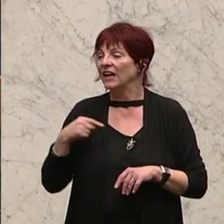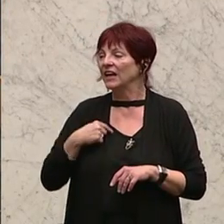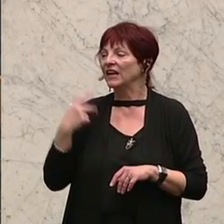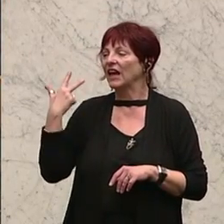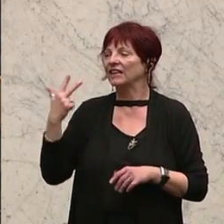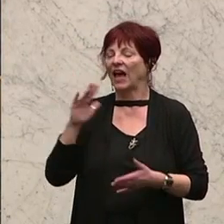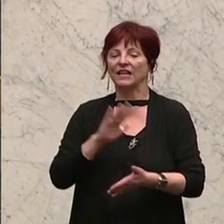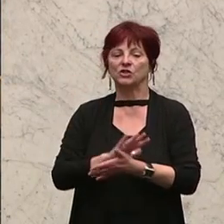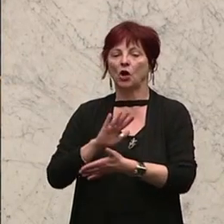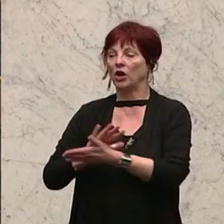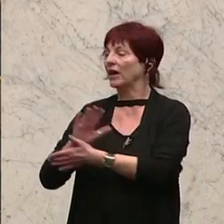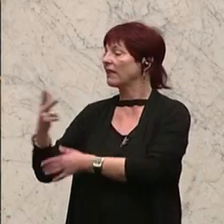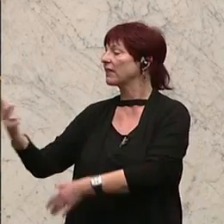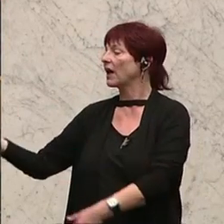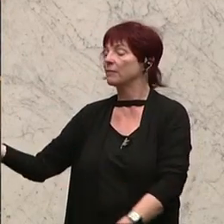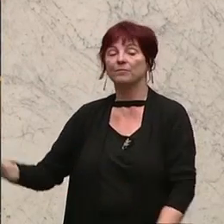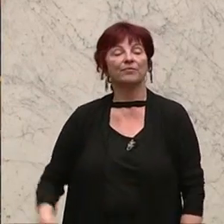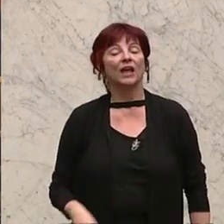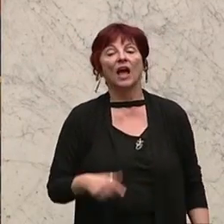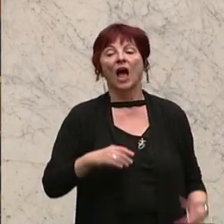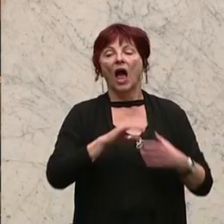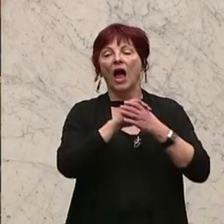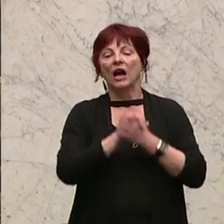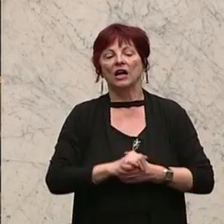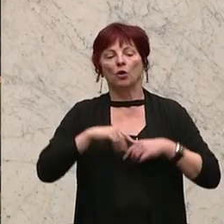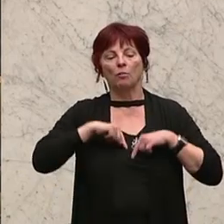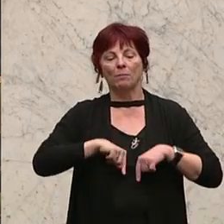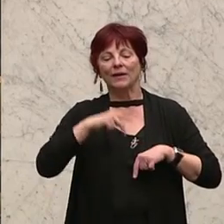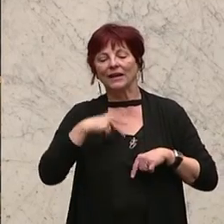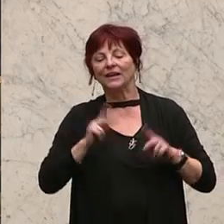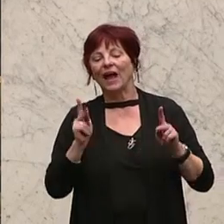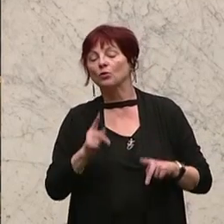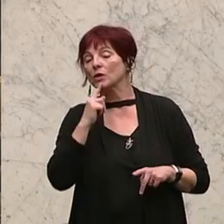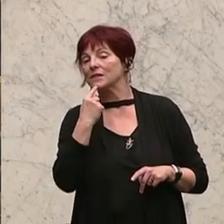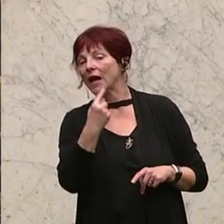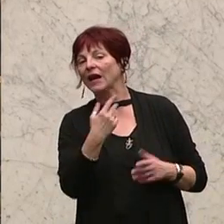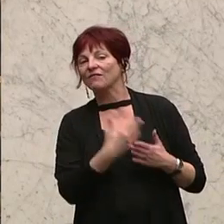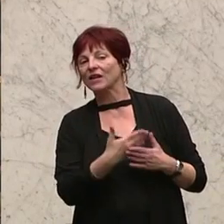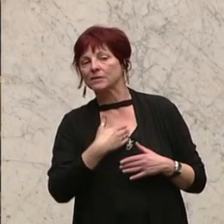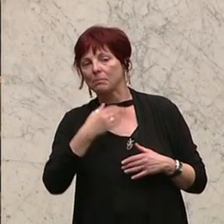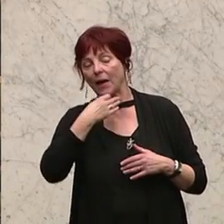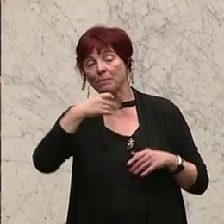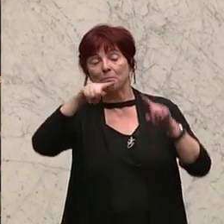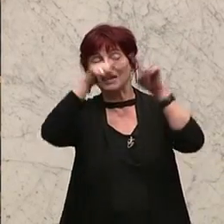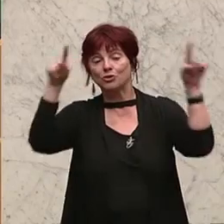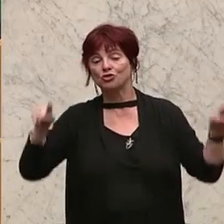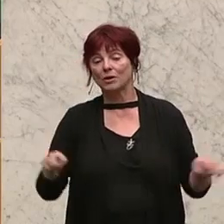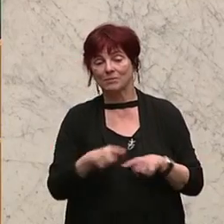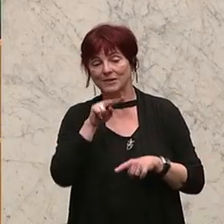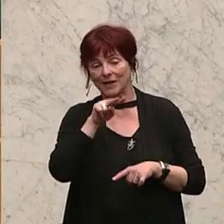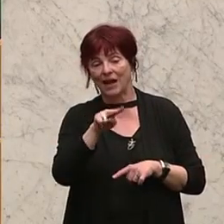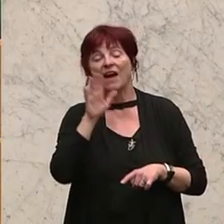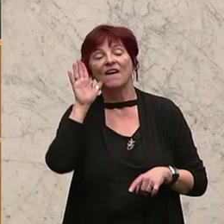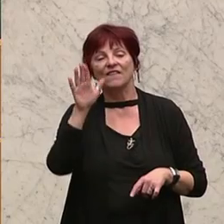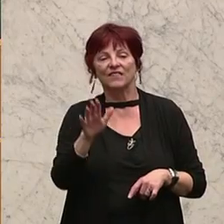Herr Klubobmann, ich kann Ihnen nur berichten, was ich am Bildschirm hier sehe, aber ich kann Ihnen zusichern, dass wir